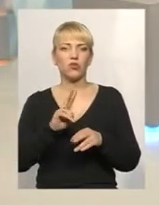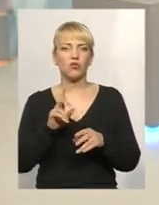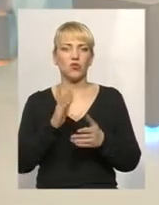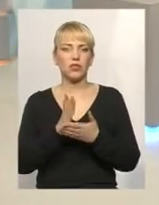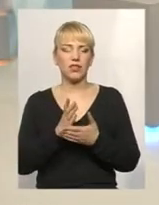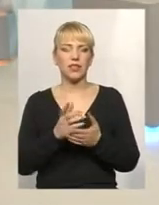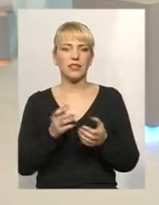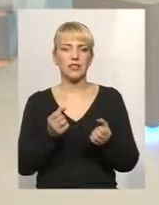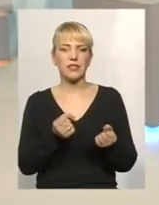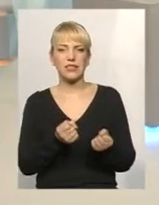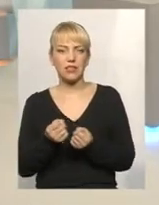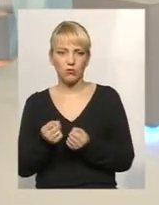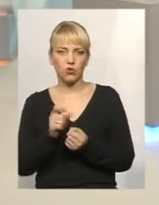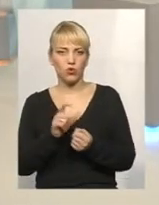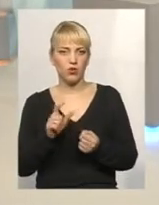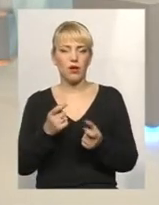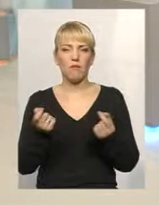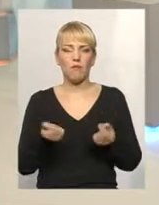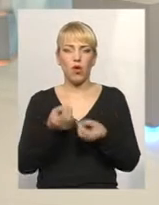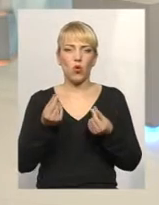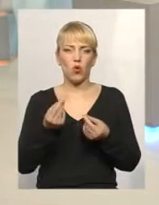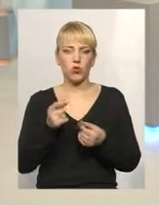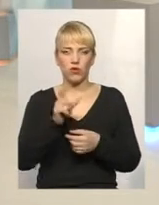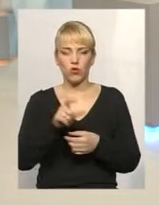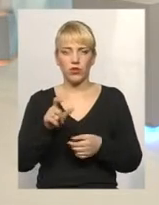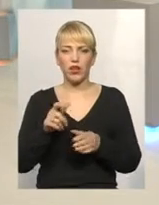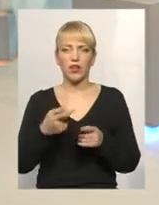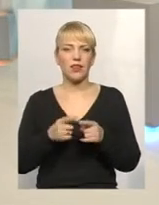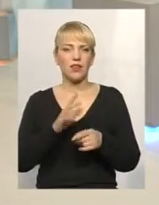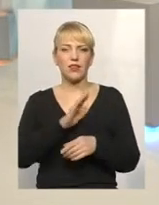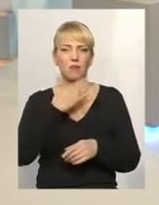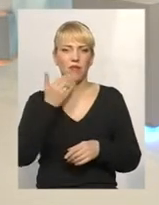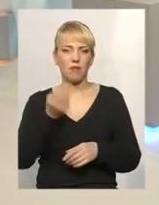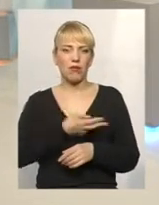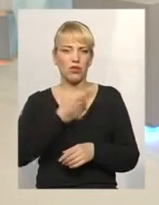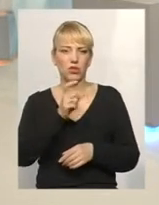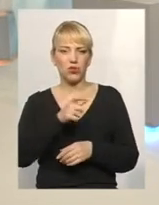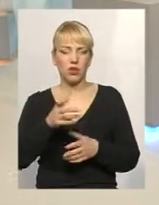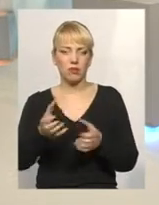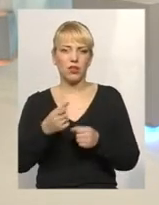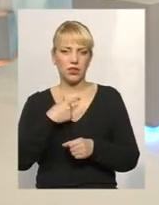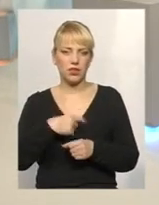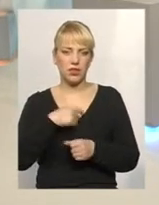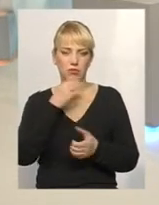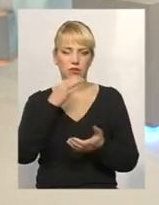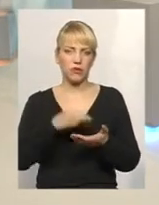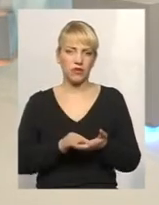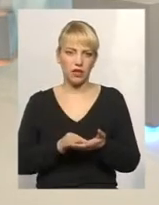мало коштів у людей, і небажання людей брати на себе відповідальність.